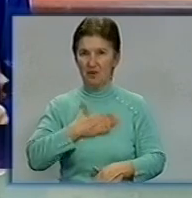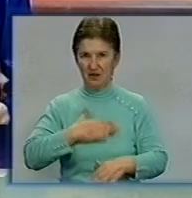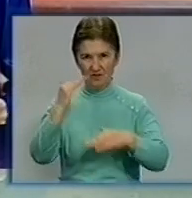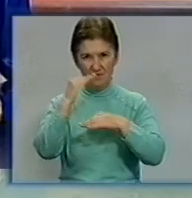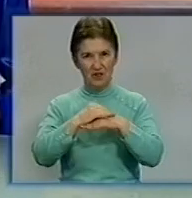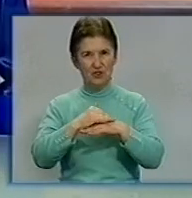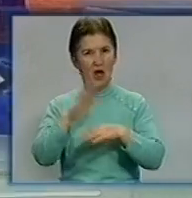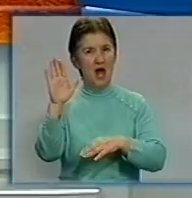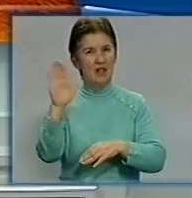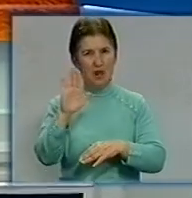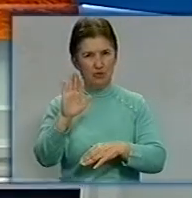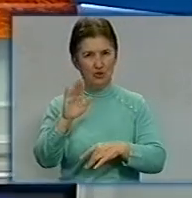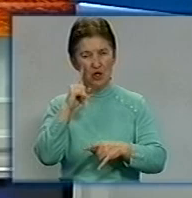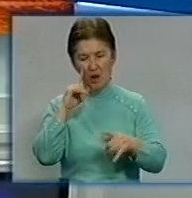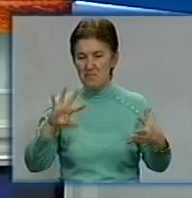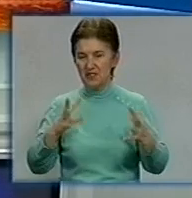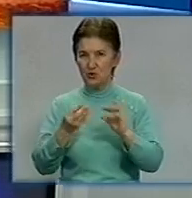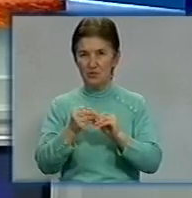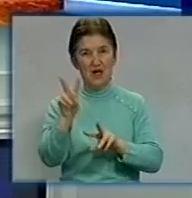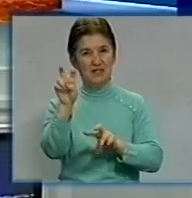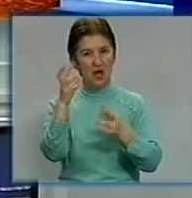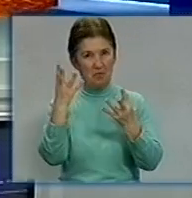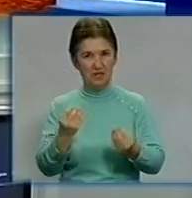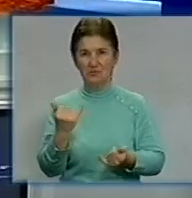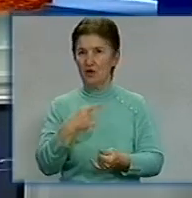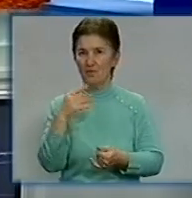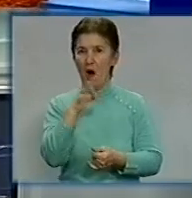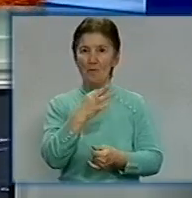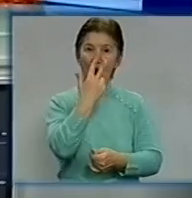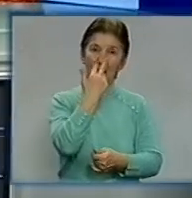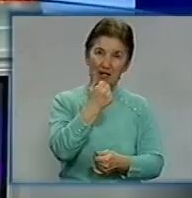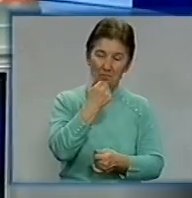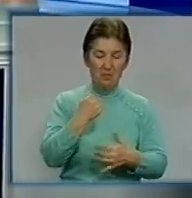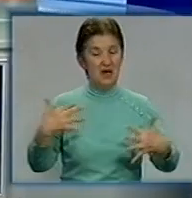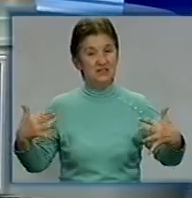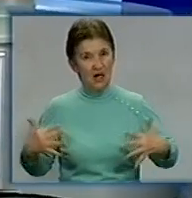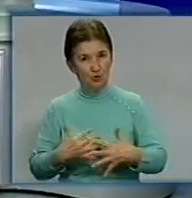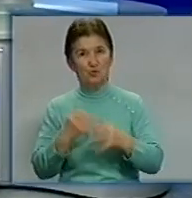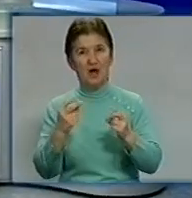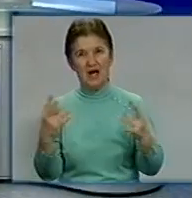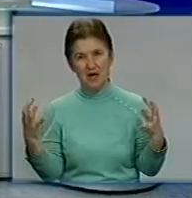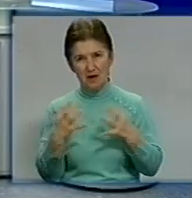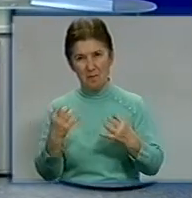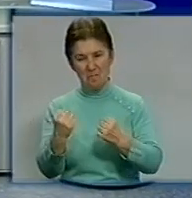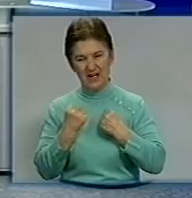прощаюсь. Підсумує інформаційний блок «Тема дня». Сьогодні говоримо про грип та застуду і про те, як вберегтися від хвороби.